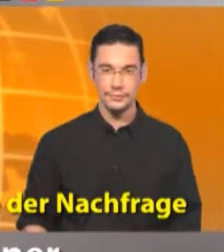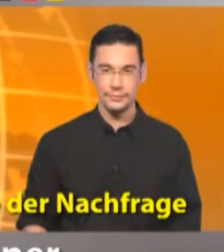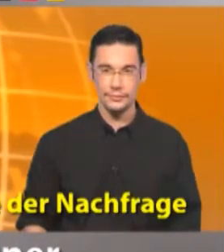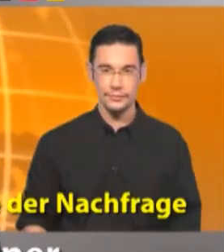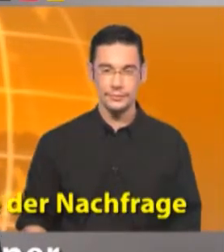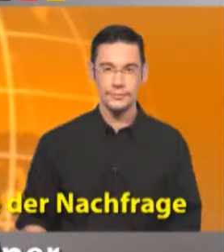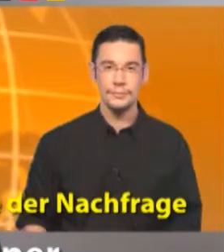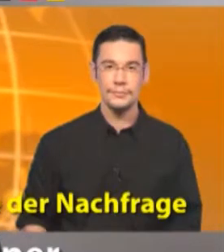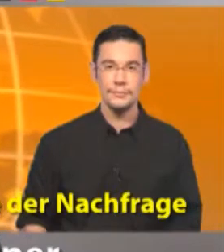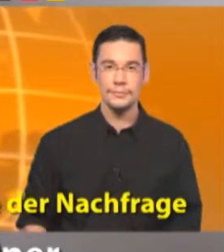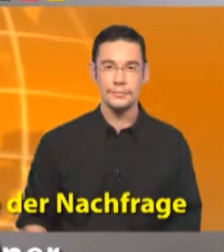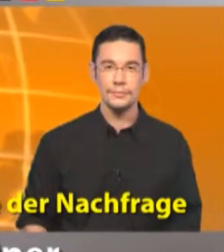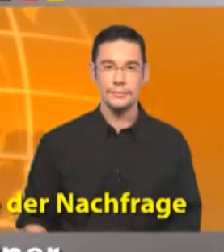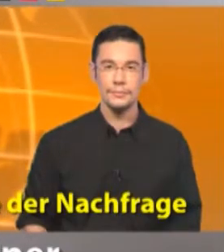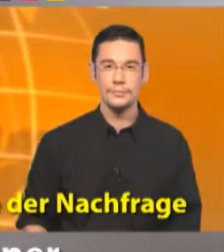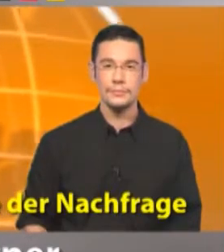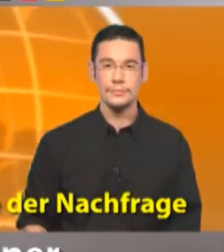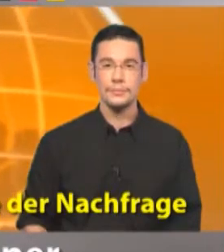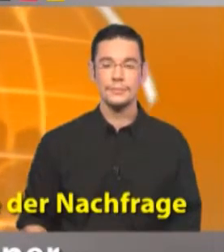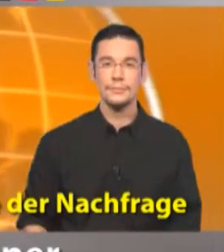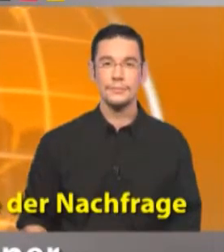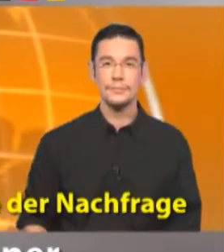Grazie per l'interessamento.